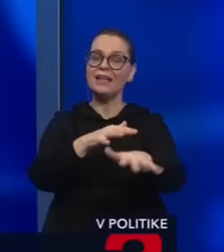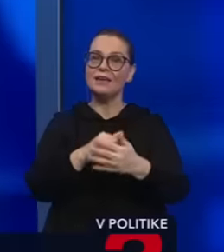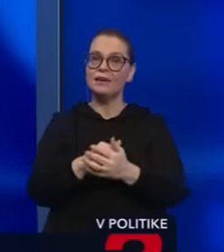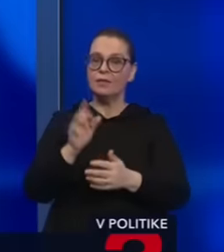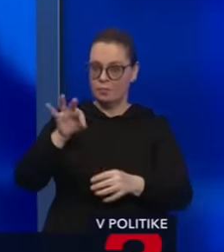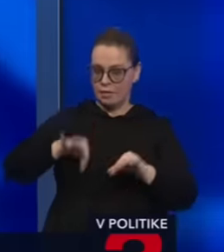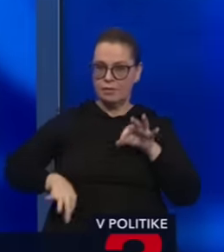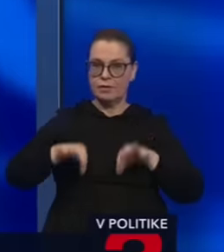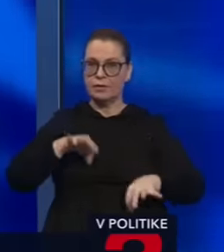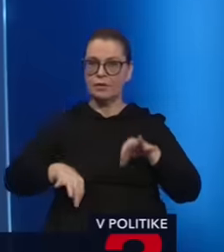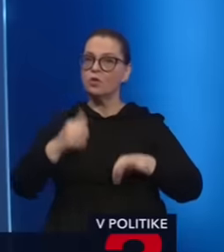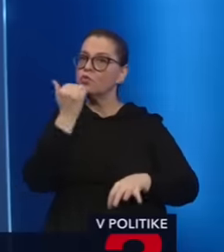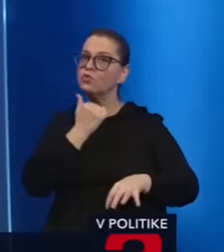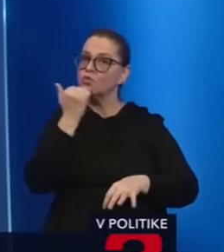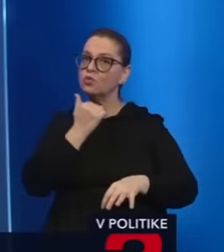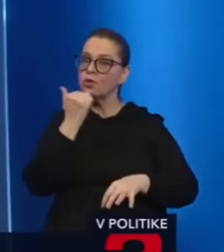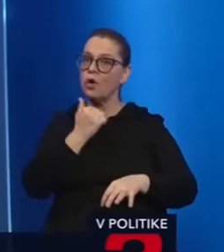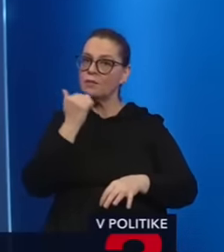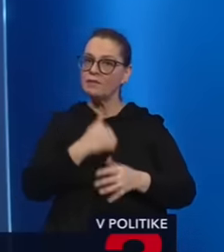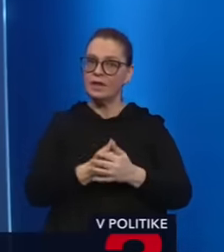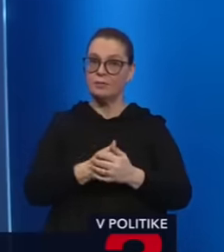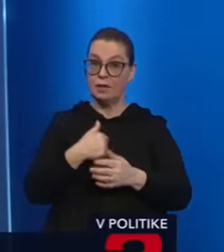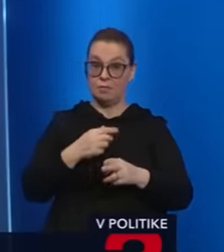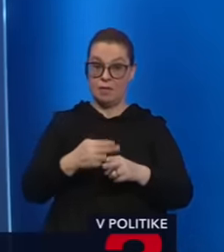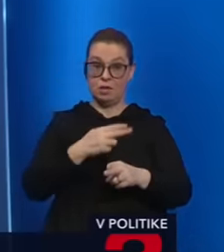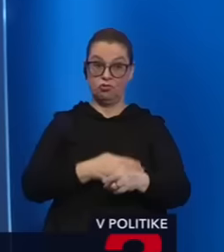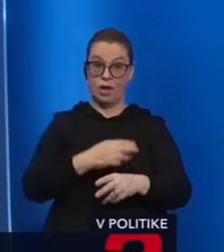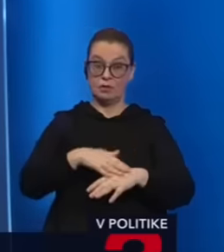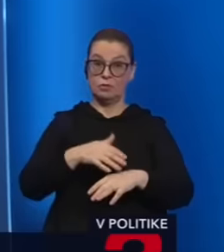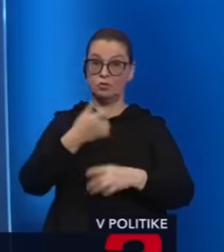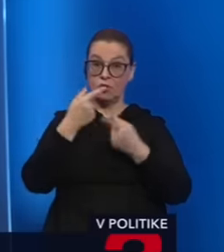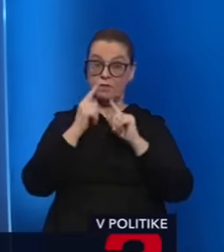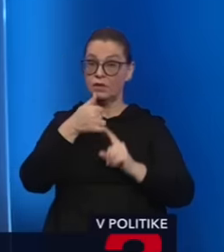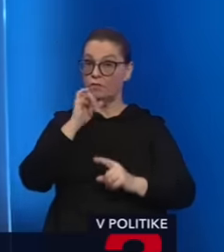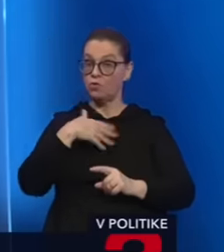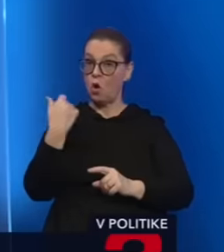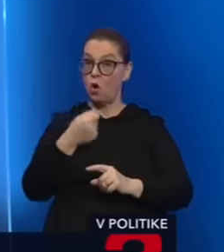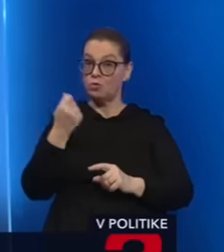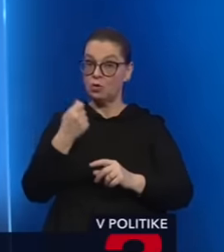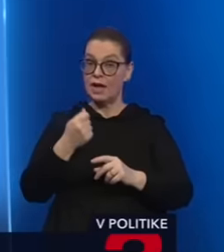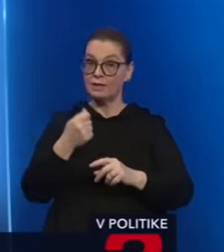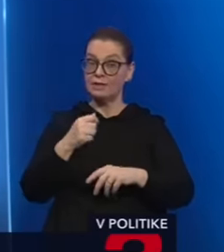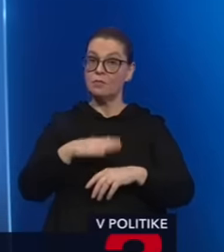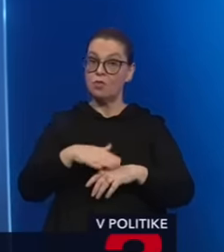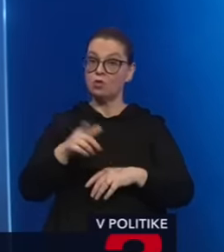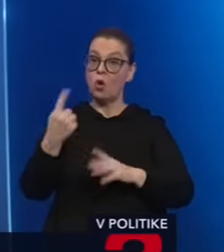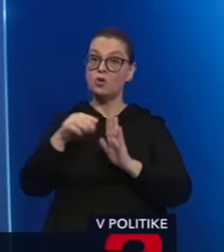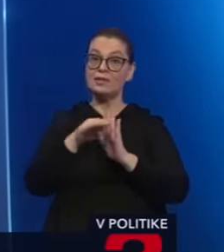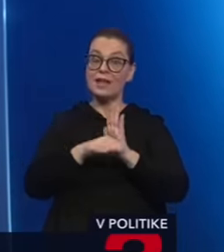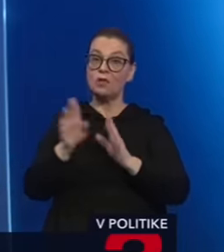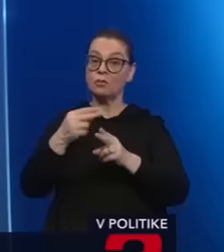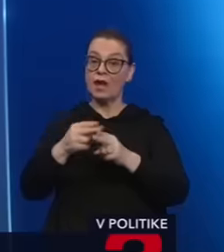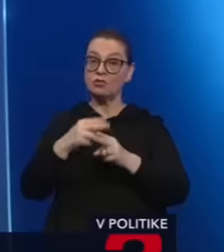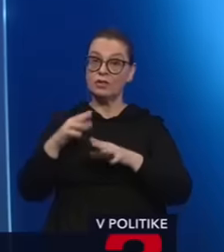vačiek súkromných firie. My máme štátny podnik, slovenský vodohospodársky podnik, ktorý má zo zákona povinnosť čistiť rieky a ten váš